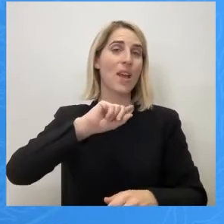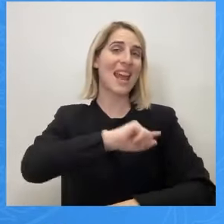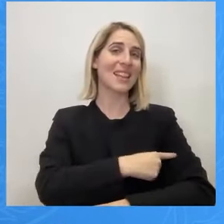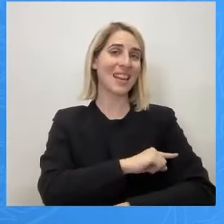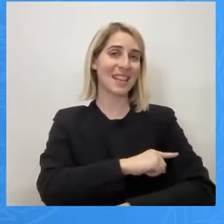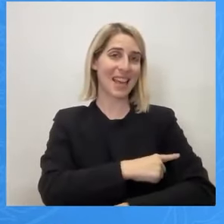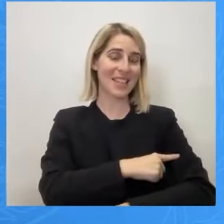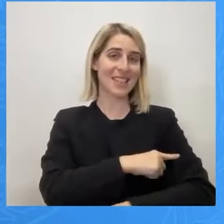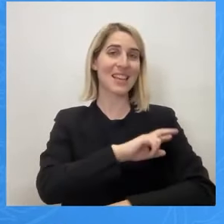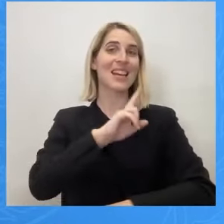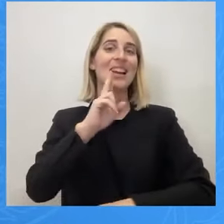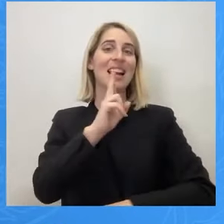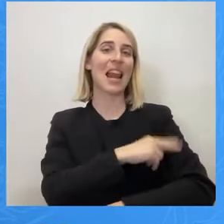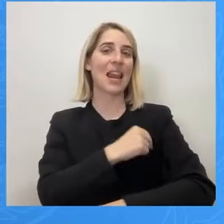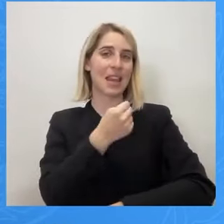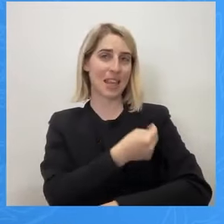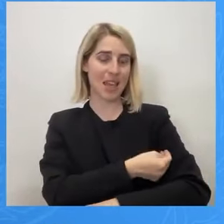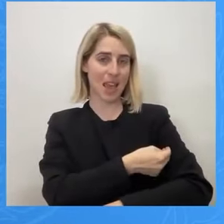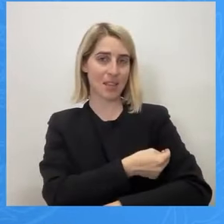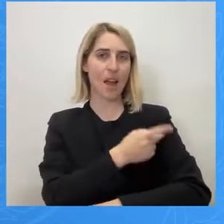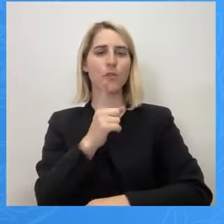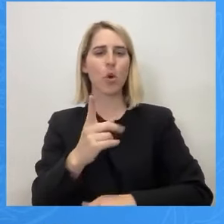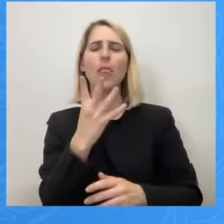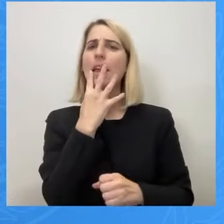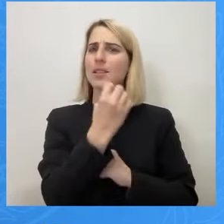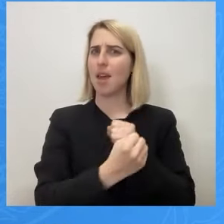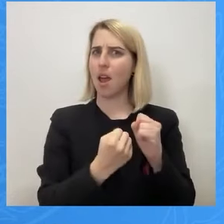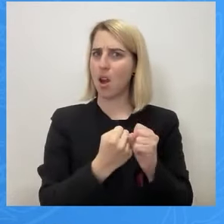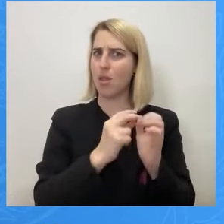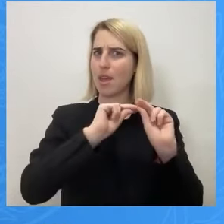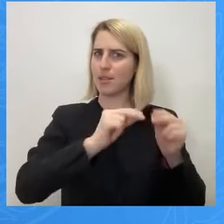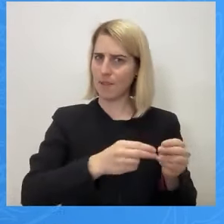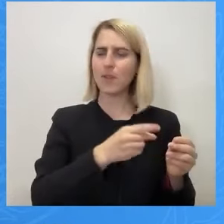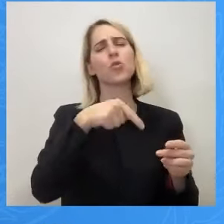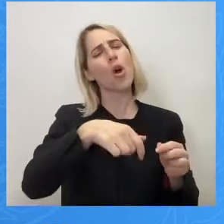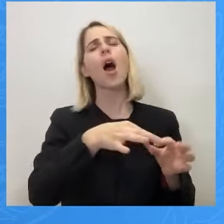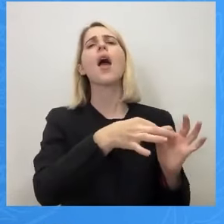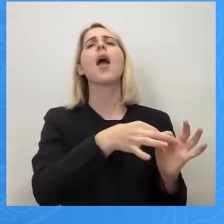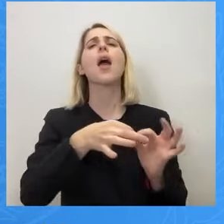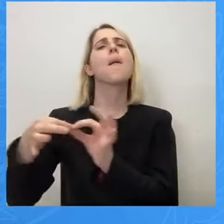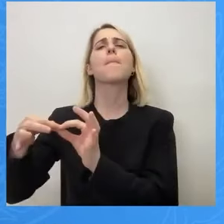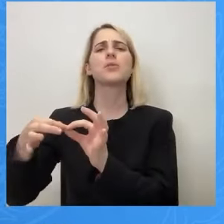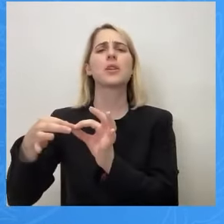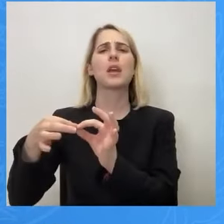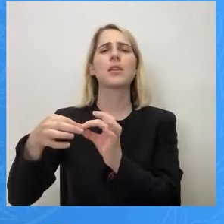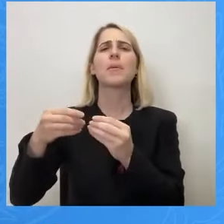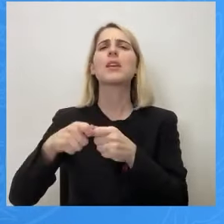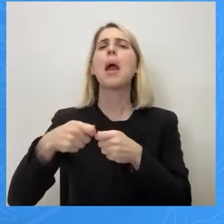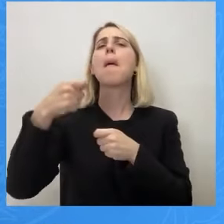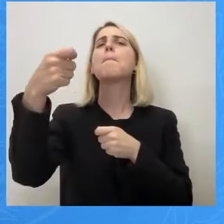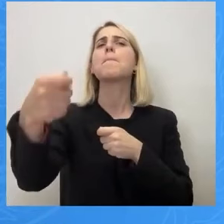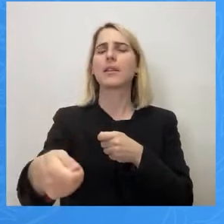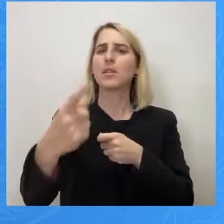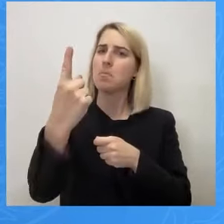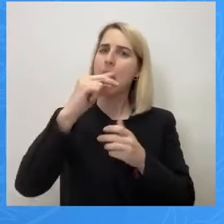της προηγούμενους τετραετούς σύμβασης που είχε κάνει η προηγούμενη Δημοτική Αρχή. Η συνέχεια τέλειωσε μια